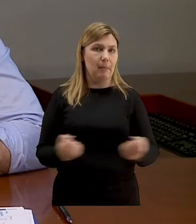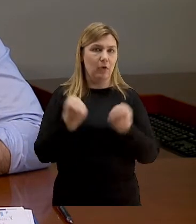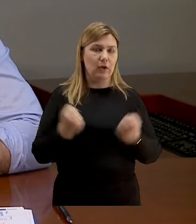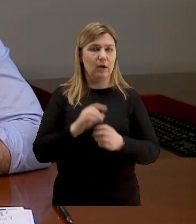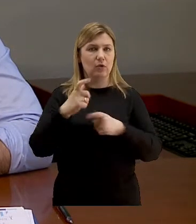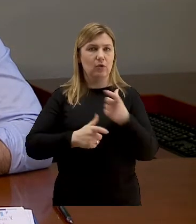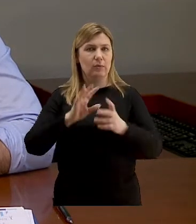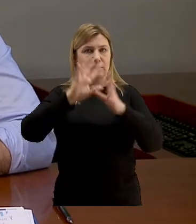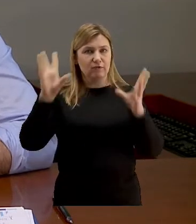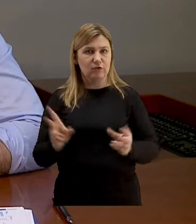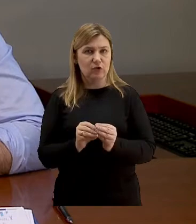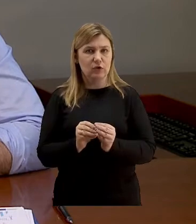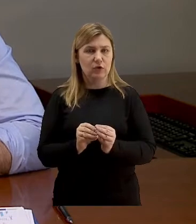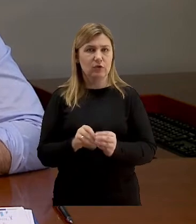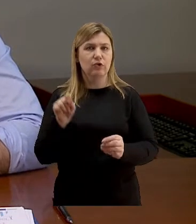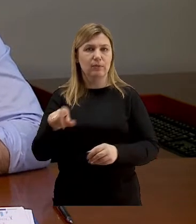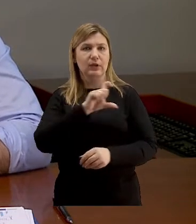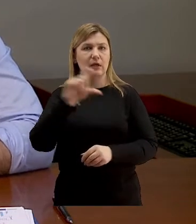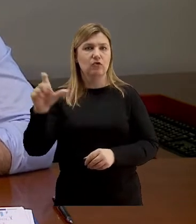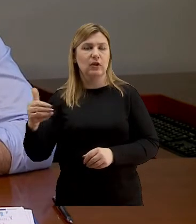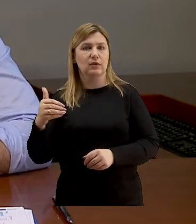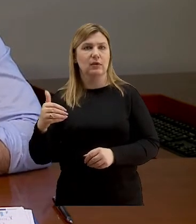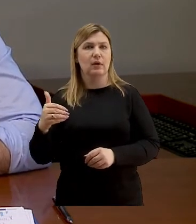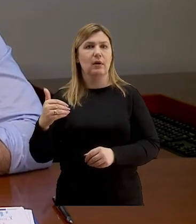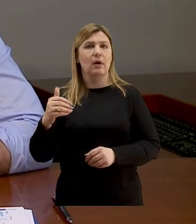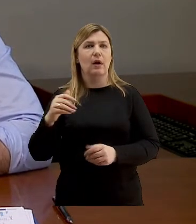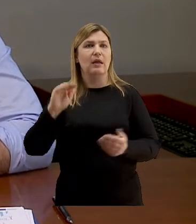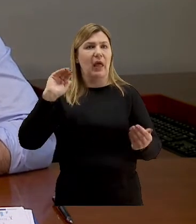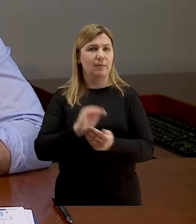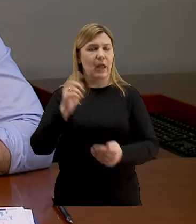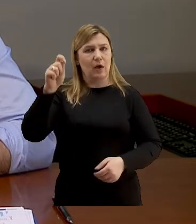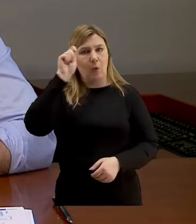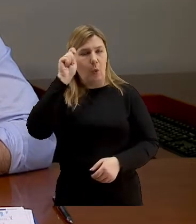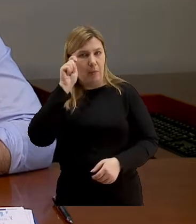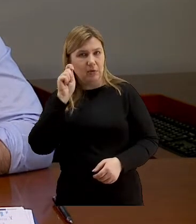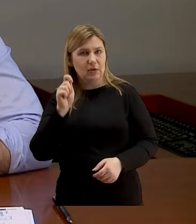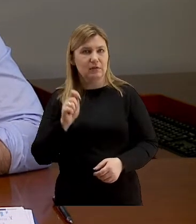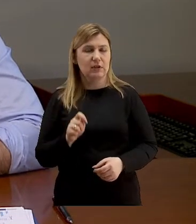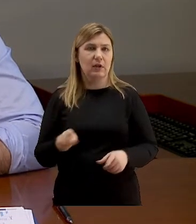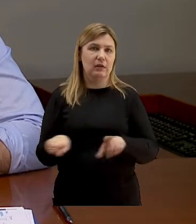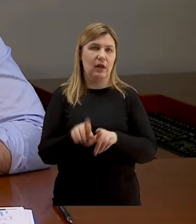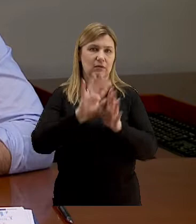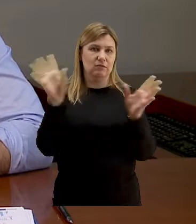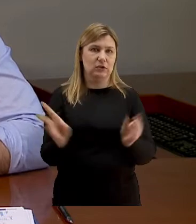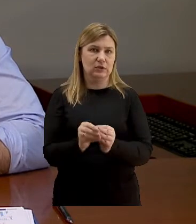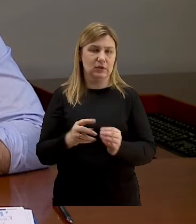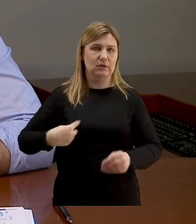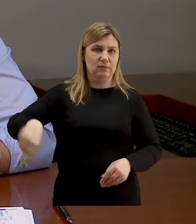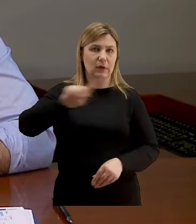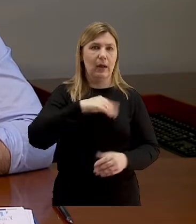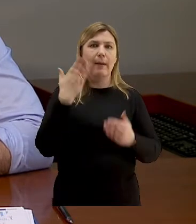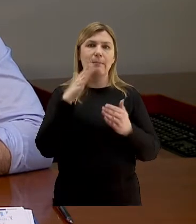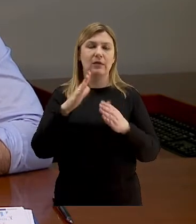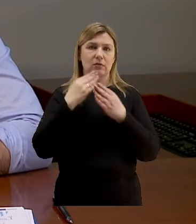ten czas był jak najbardziej kłopotliwy jak najmniej kłopotliwy przepraszam dla nas wszystkich bardzo dziękuję za wszystkie